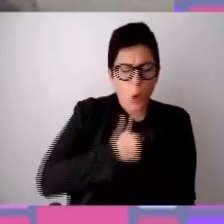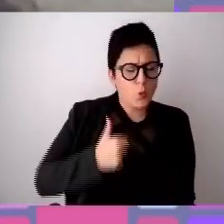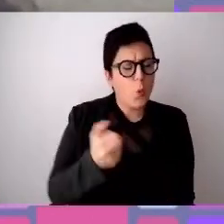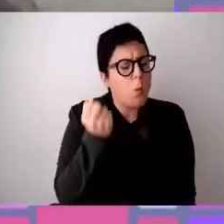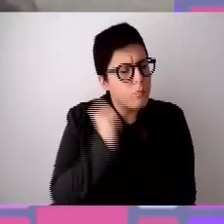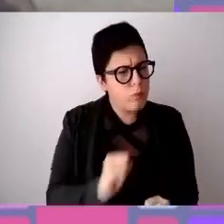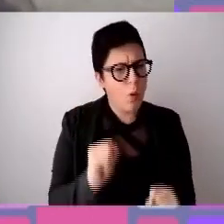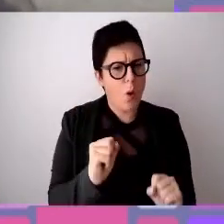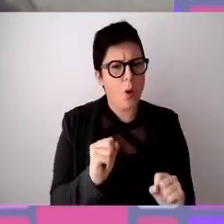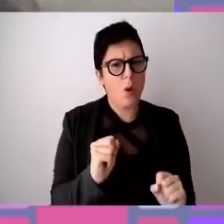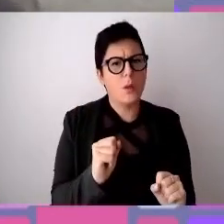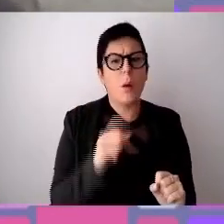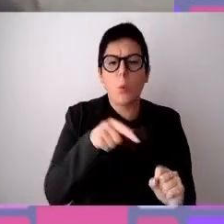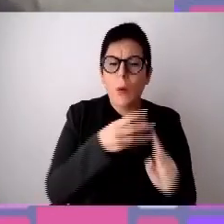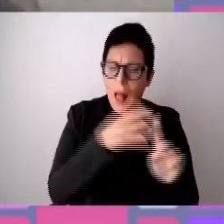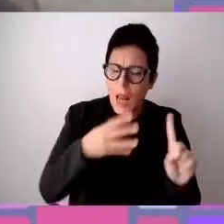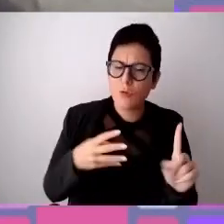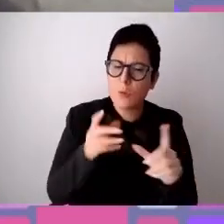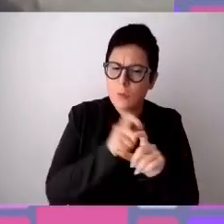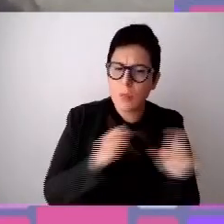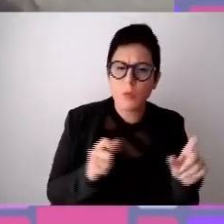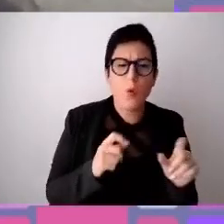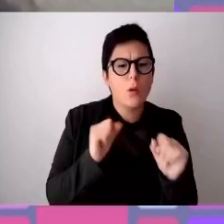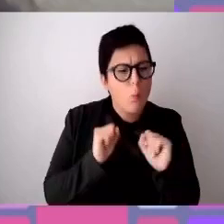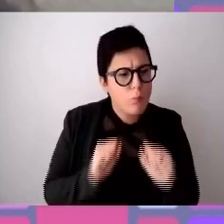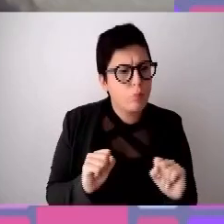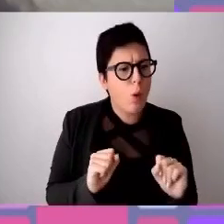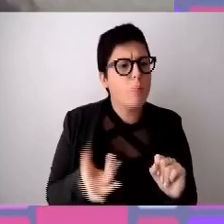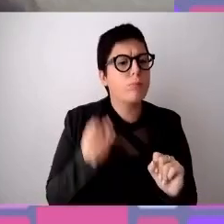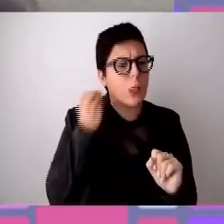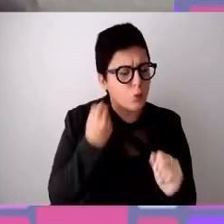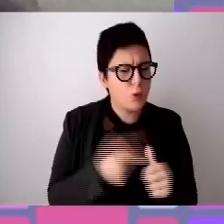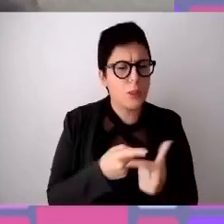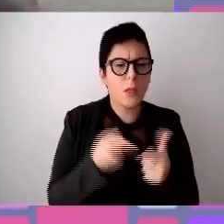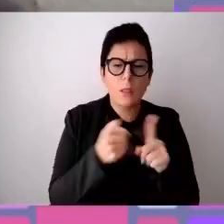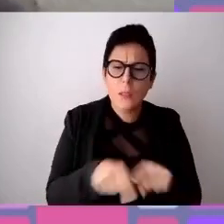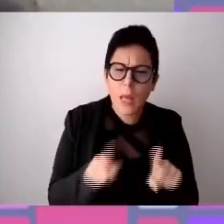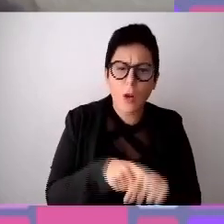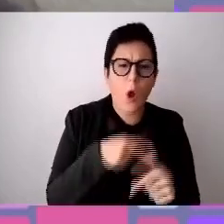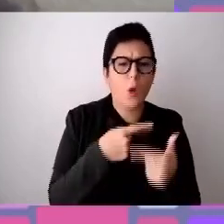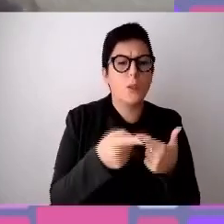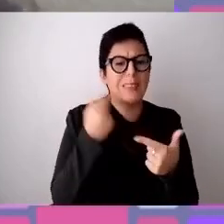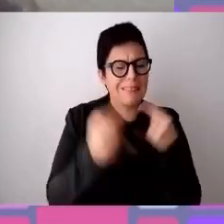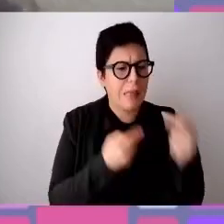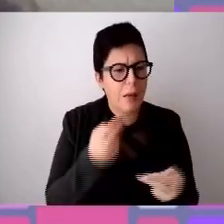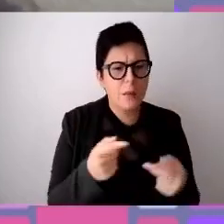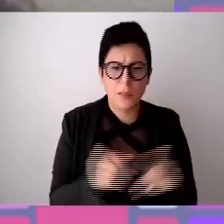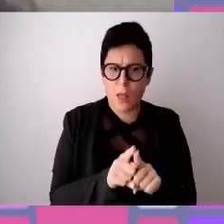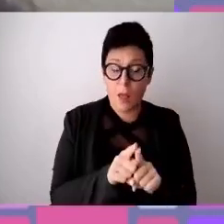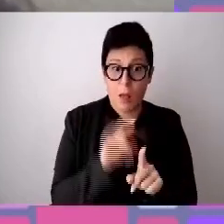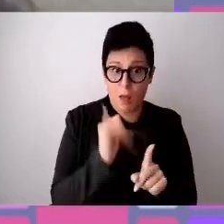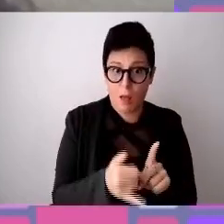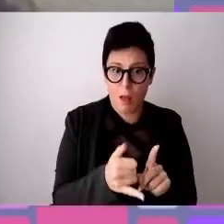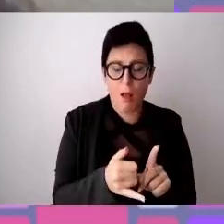neanche le persone LGBT, ma insieme è necessario fare un percorso per cambiare la cultura e la